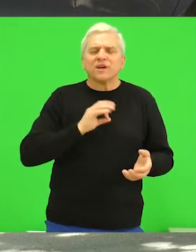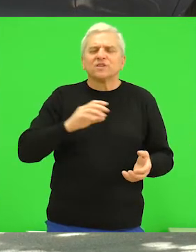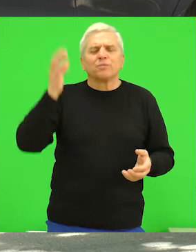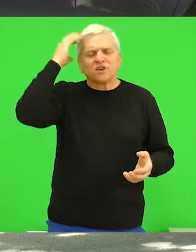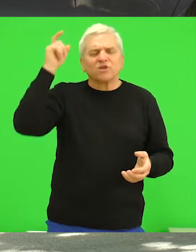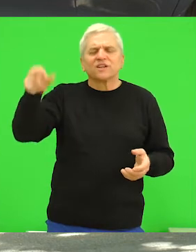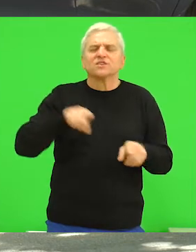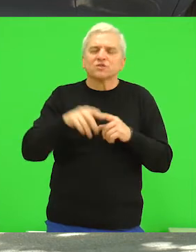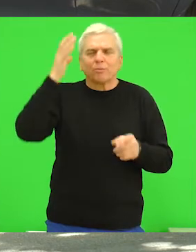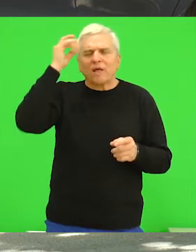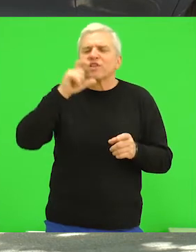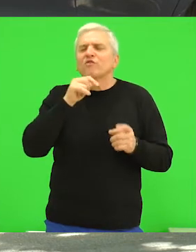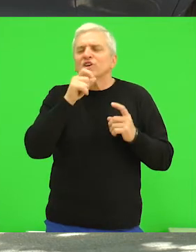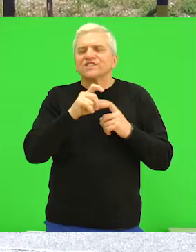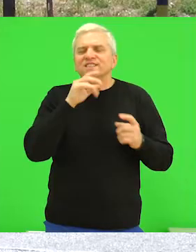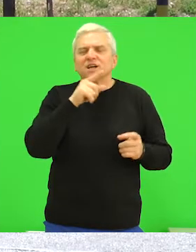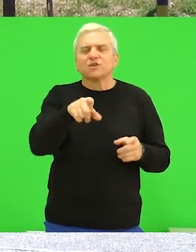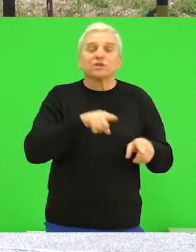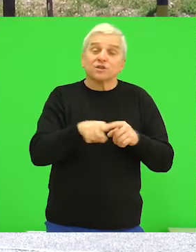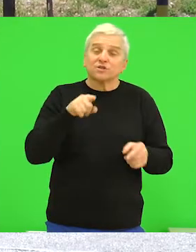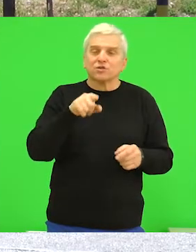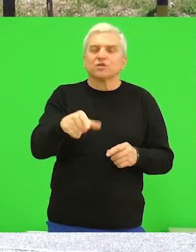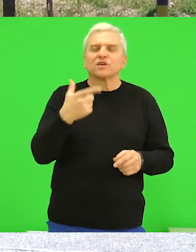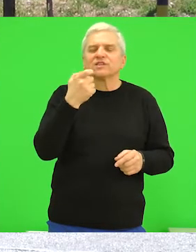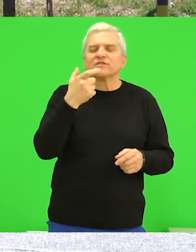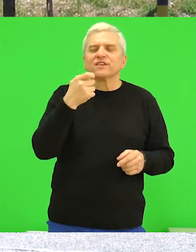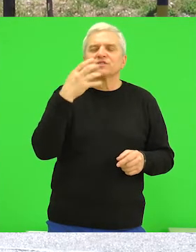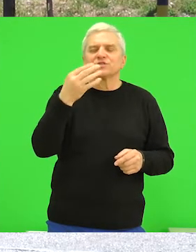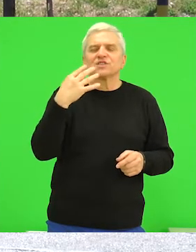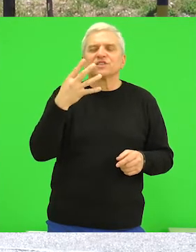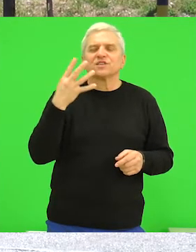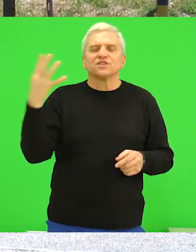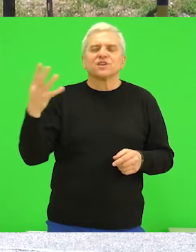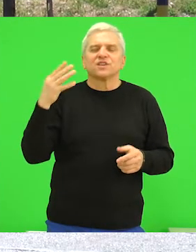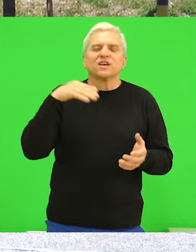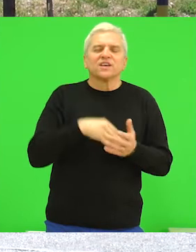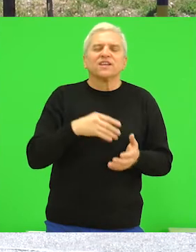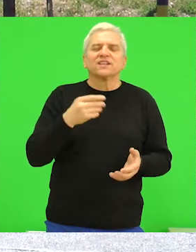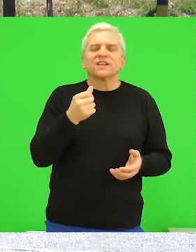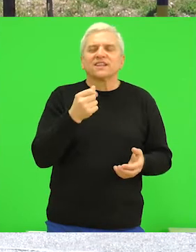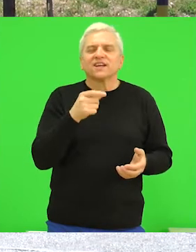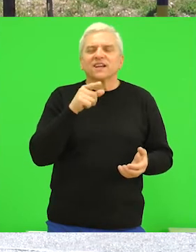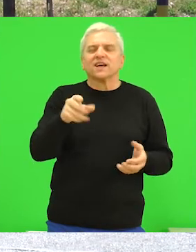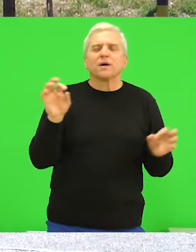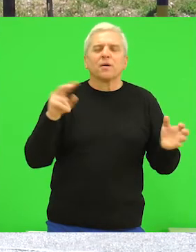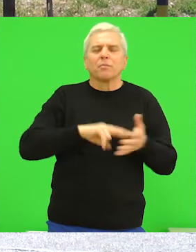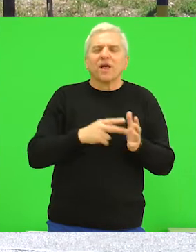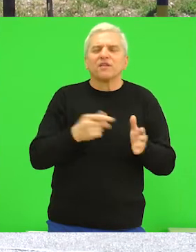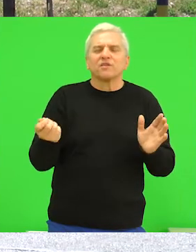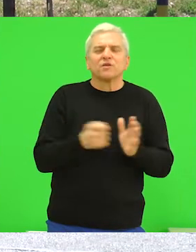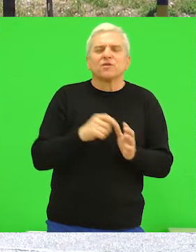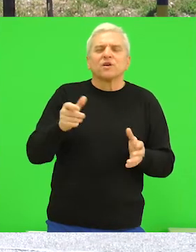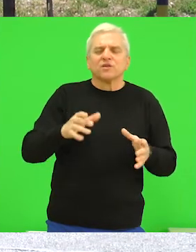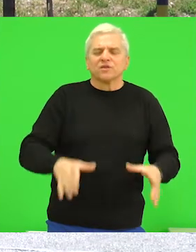Bačkom gradištu i Bačkom Petrovom selu. Također za 244.000 dinara planirana je